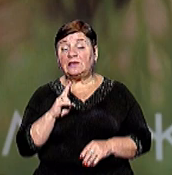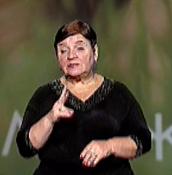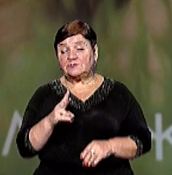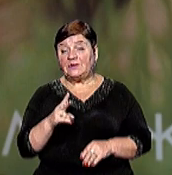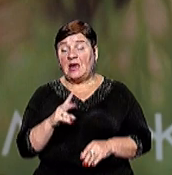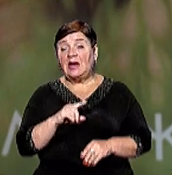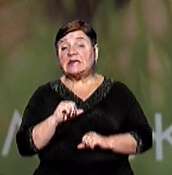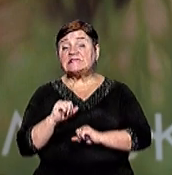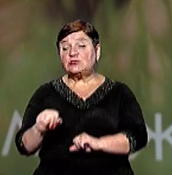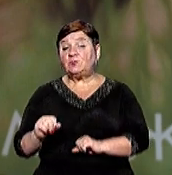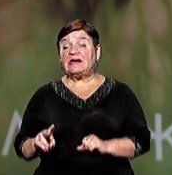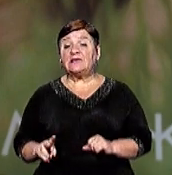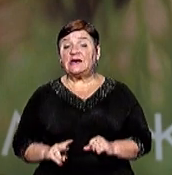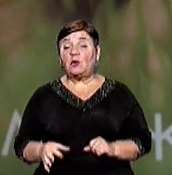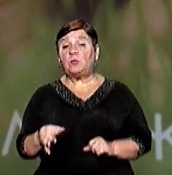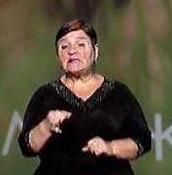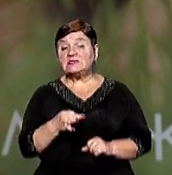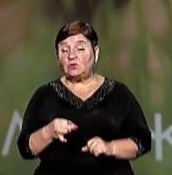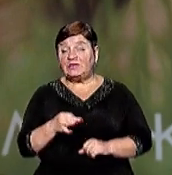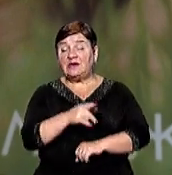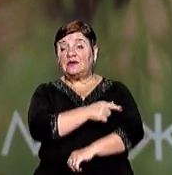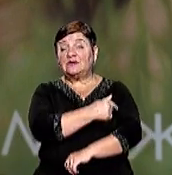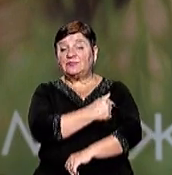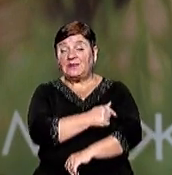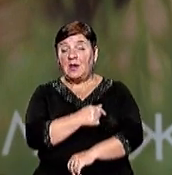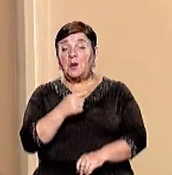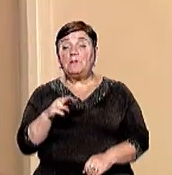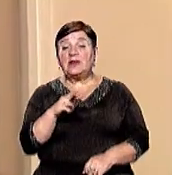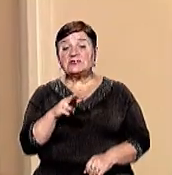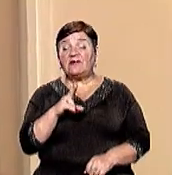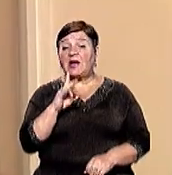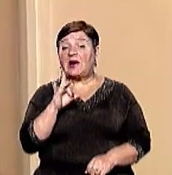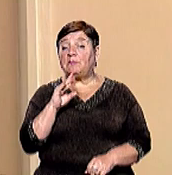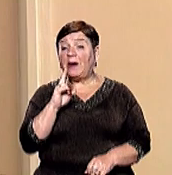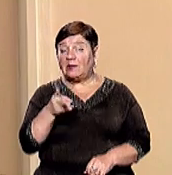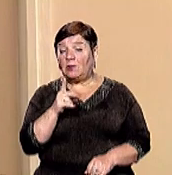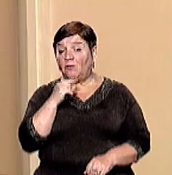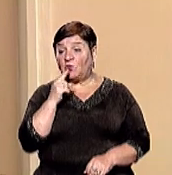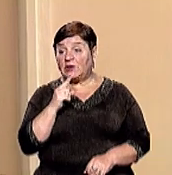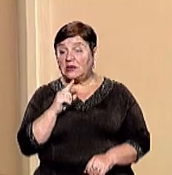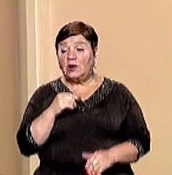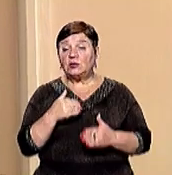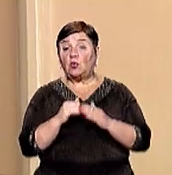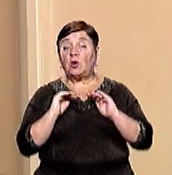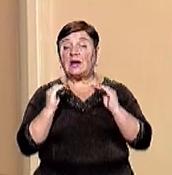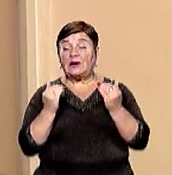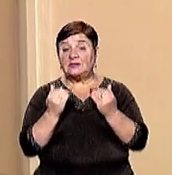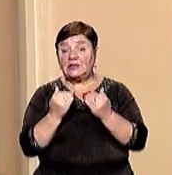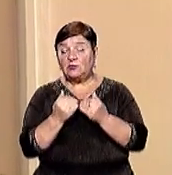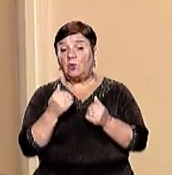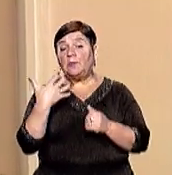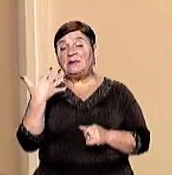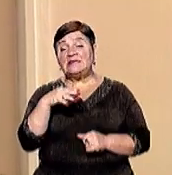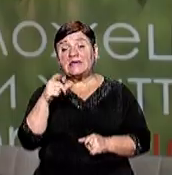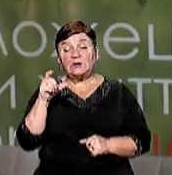Заступниця директора обласної станції переливання крові Мирослава Хрипак каже, до уведення карантину щоденно здавали кров